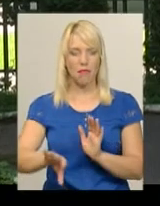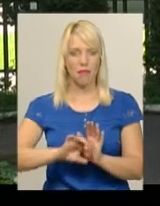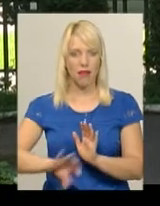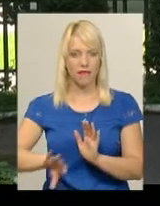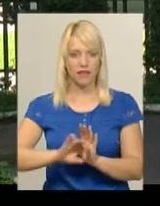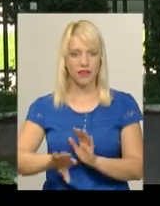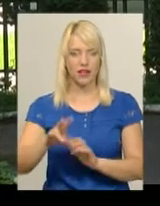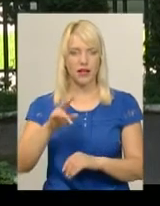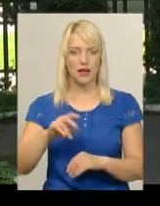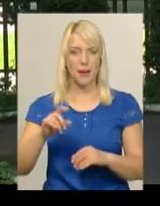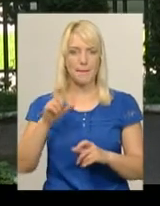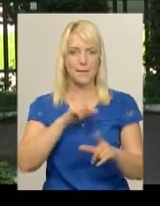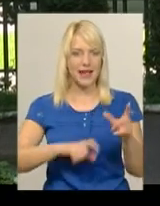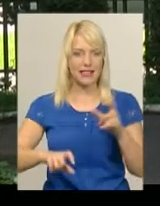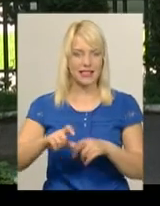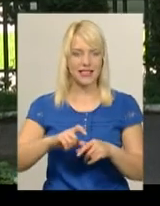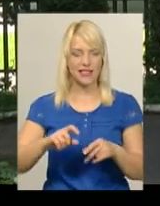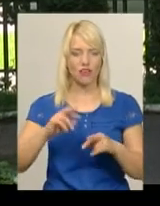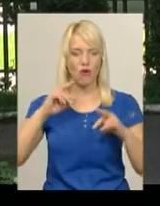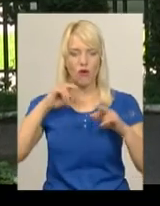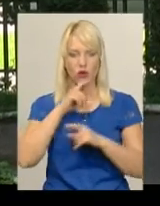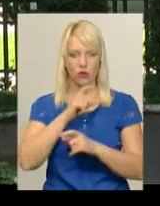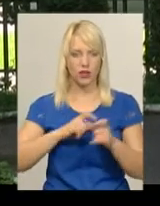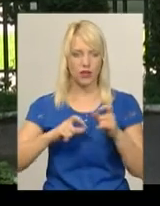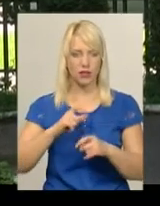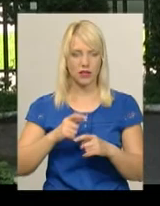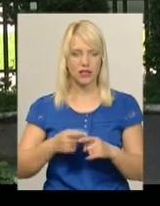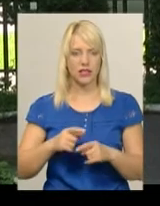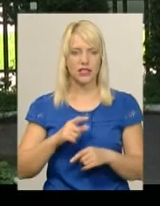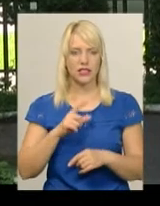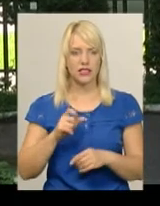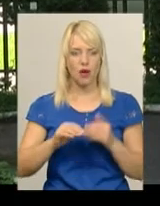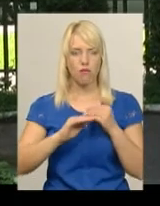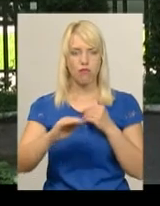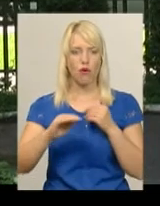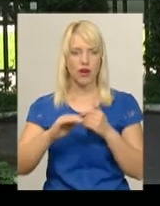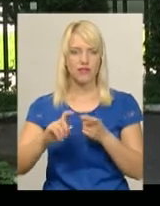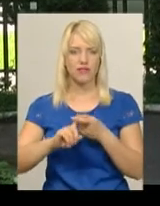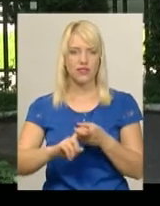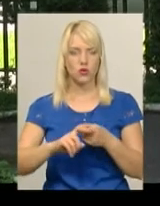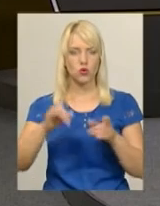пестицидів, отрутохімікатів з полів. В зв'язку з тим, що пройшли дощі.